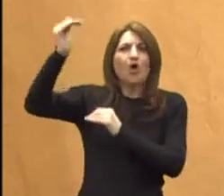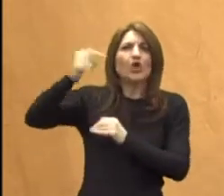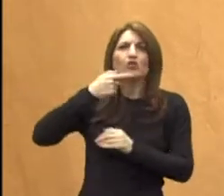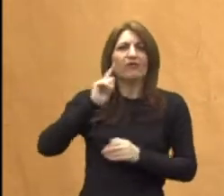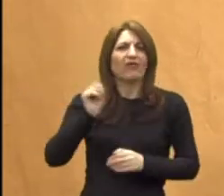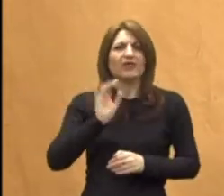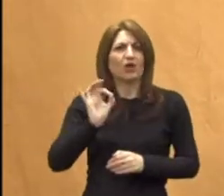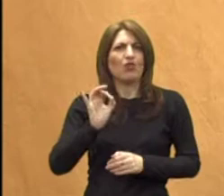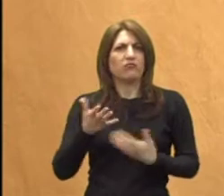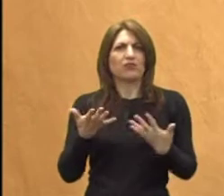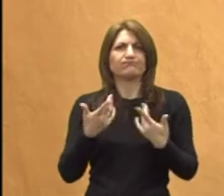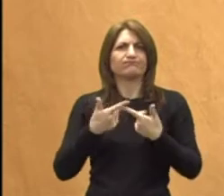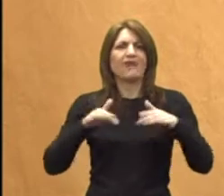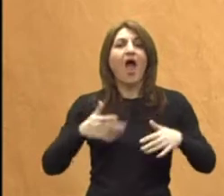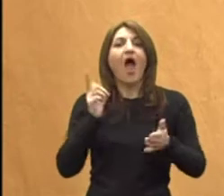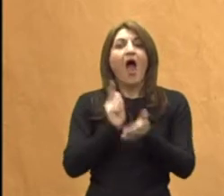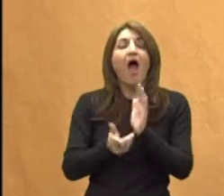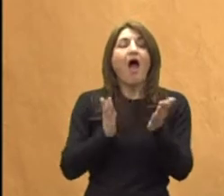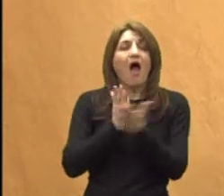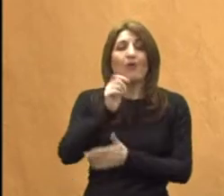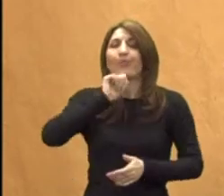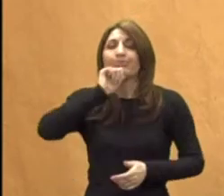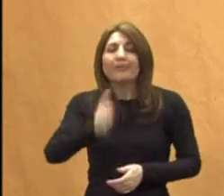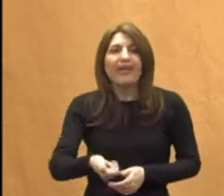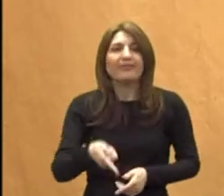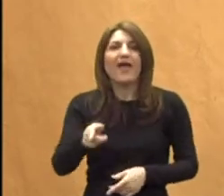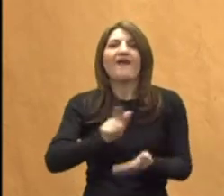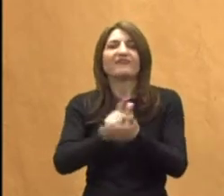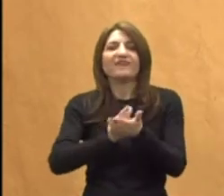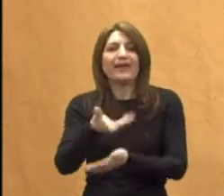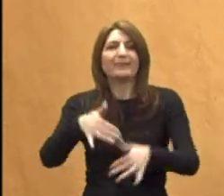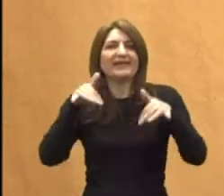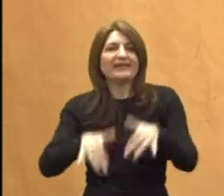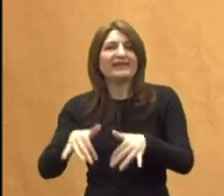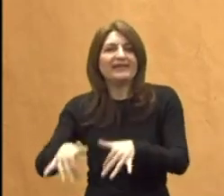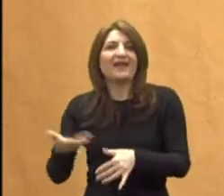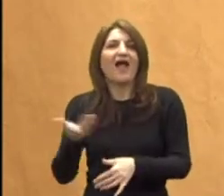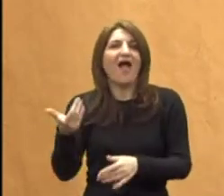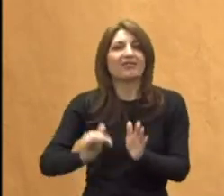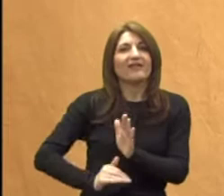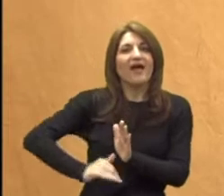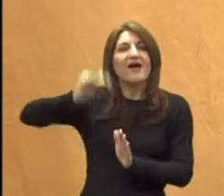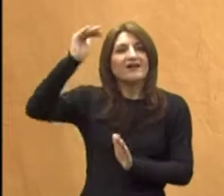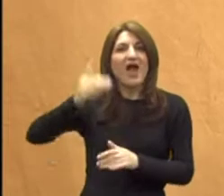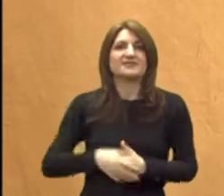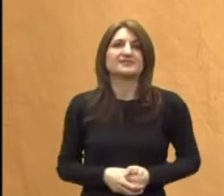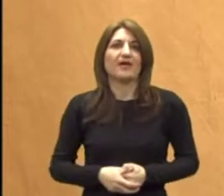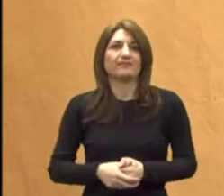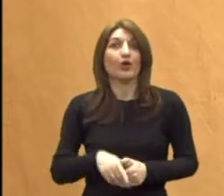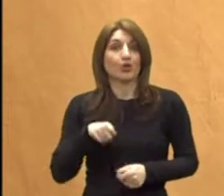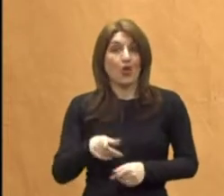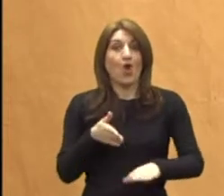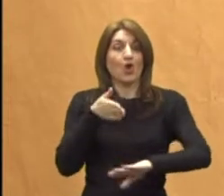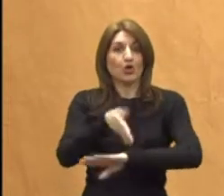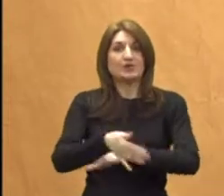uravnotežene. Ako im se uskrati taj prirodni tijek razvijanja svoje osobnosti. A to je možda kroz